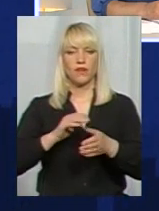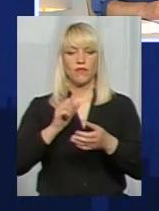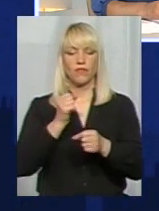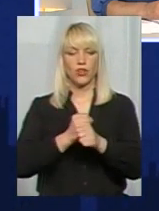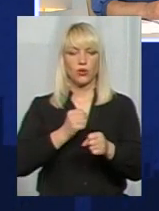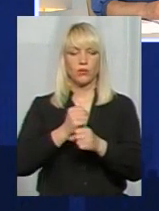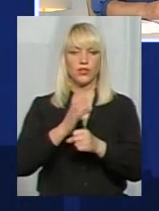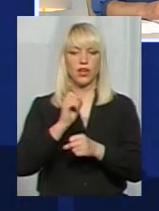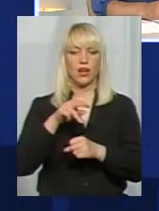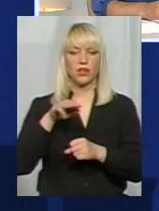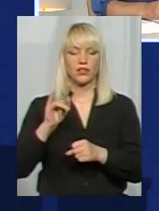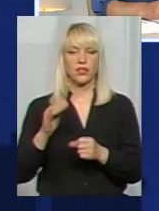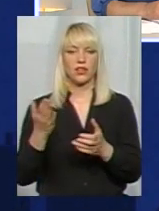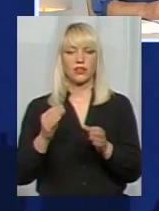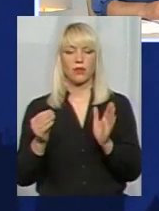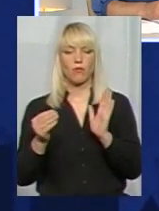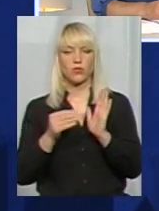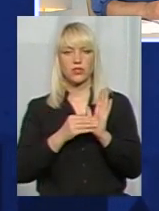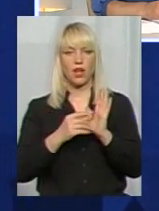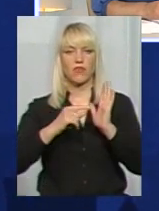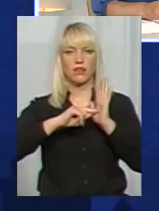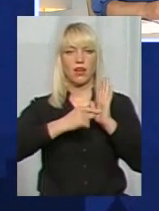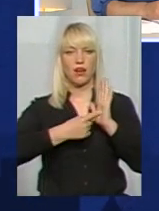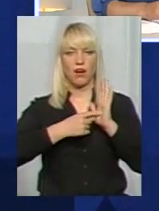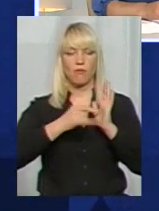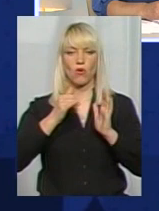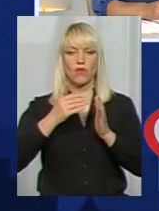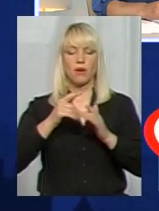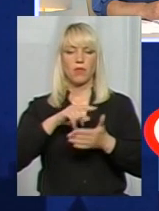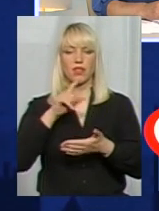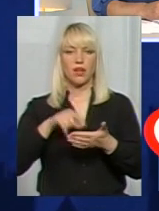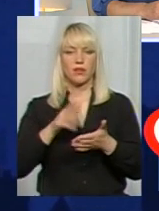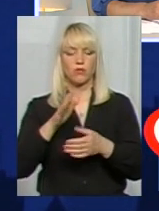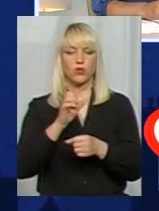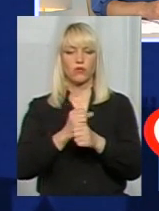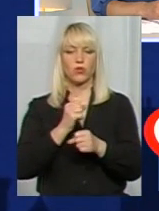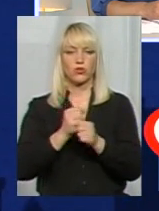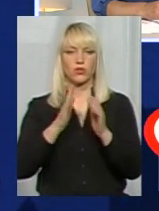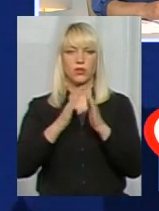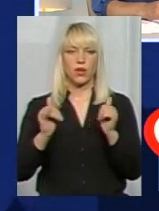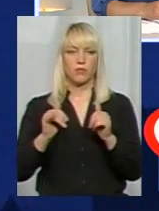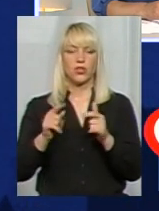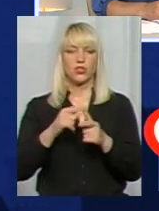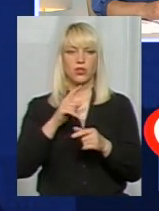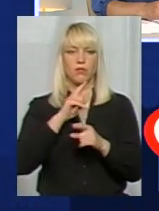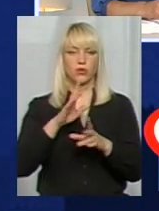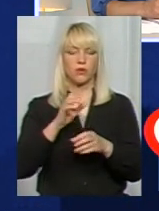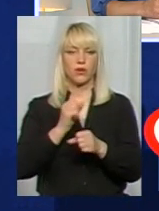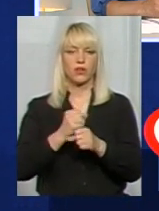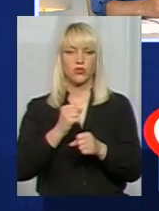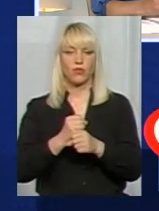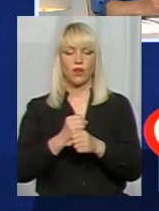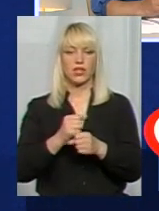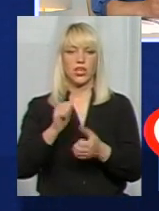вже поставлять останню крапку у питанні, буде функціонувати табір у цьому році, чи він не може функціонувати через